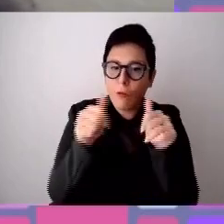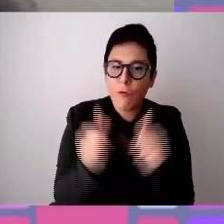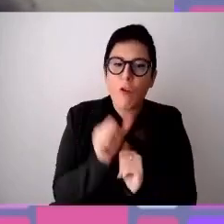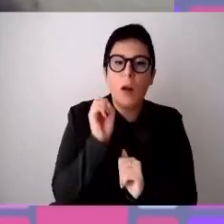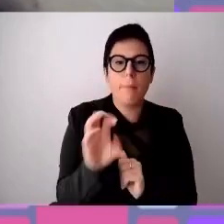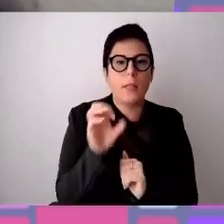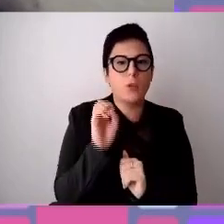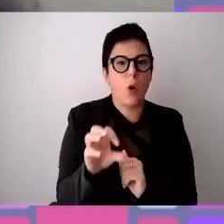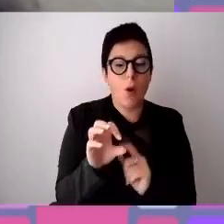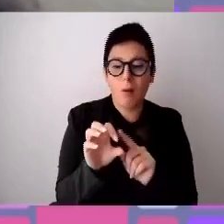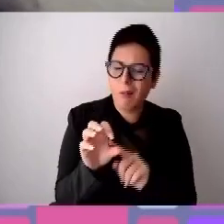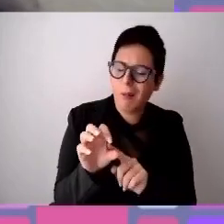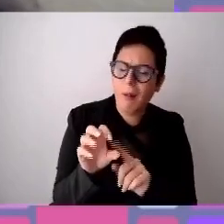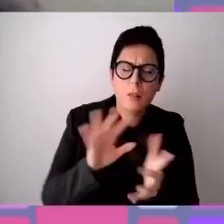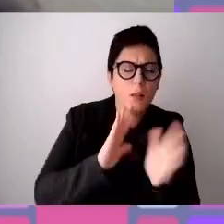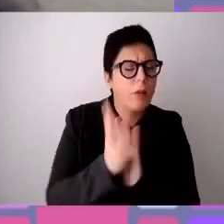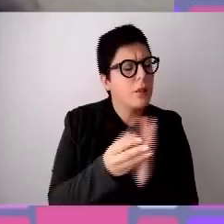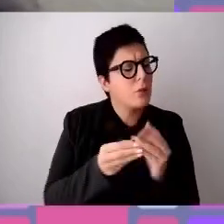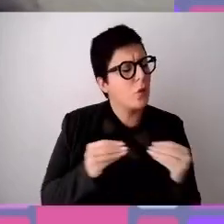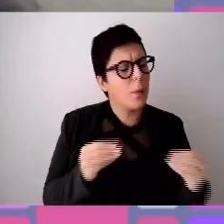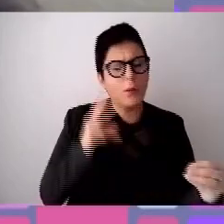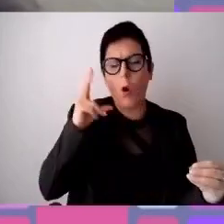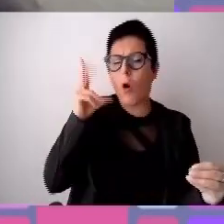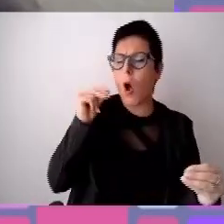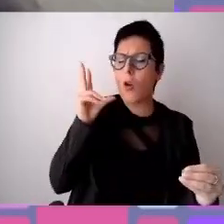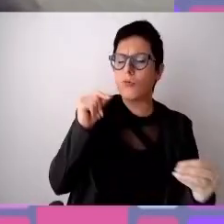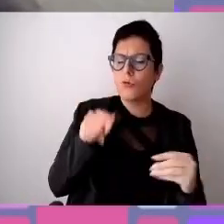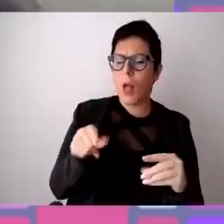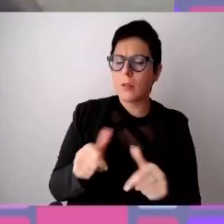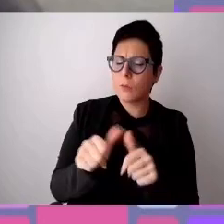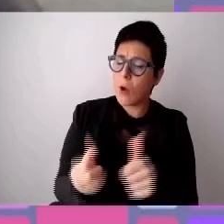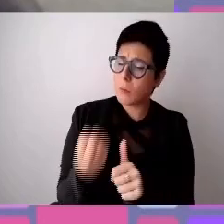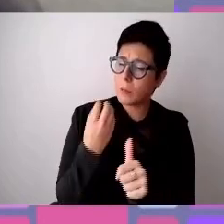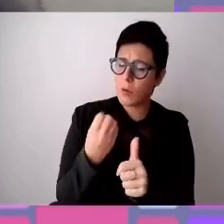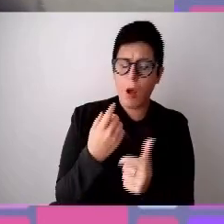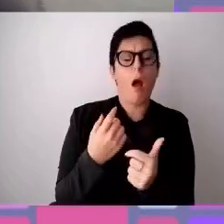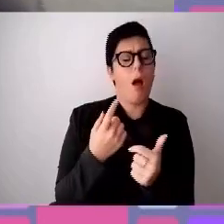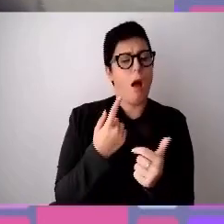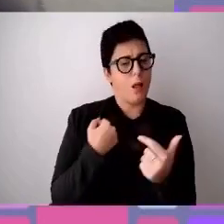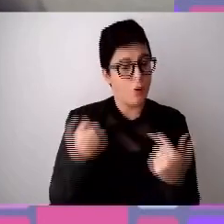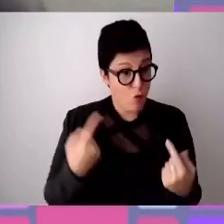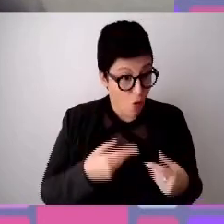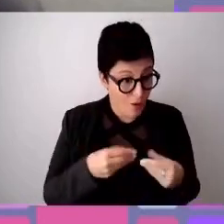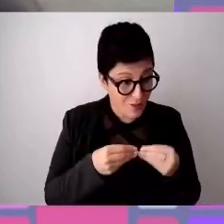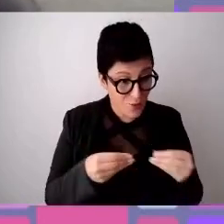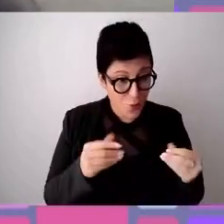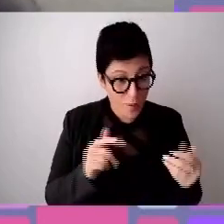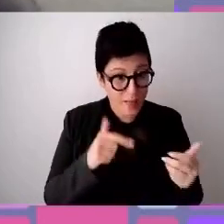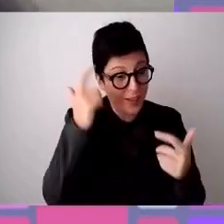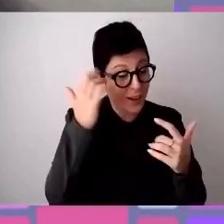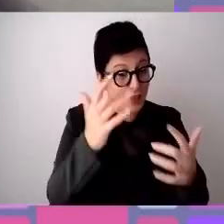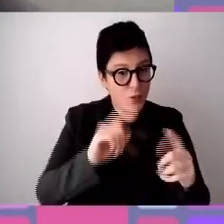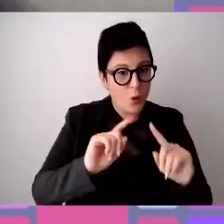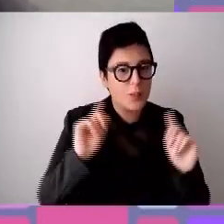conoscenza con il quale noi possiamo effettivamente fornire a tutti e tutte gli strumenti di riflessione